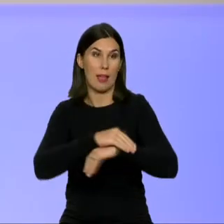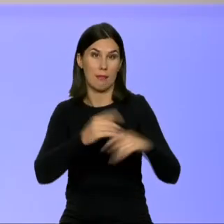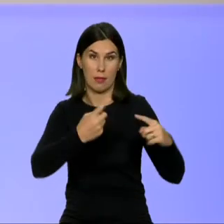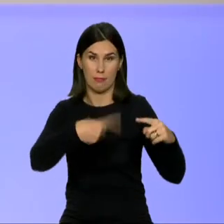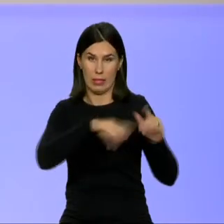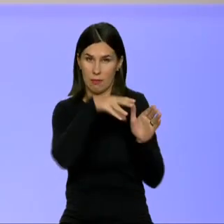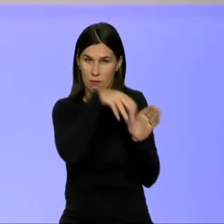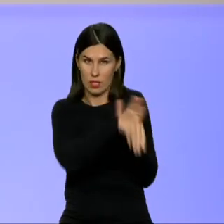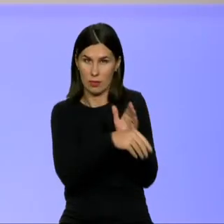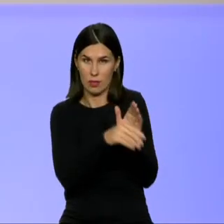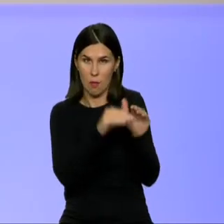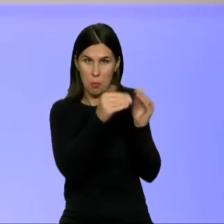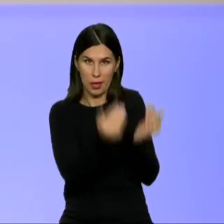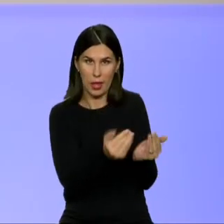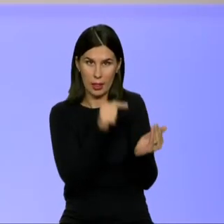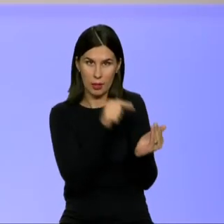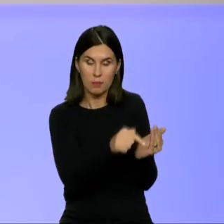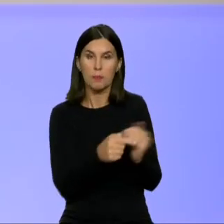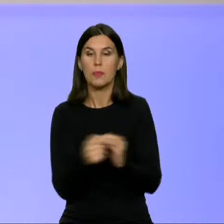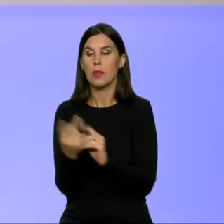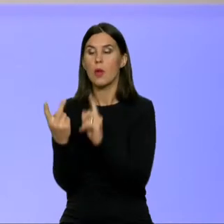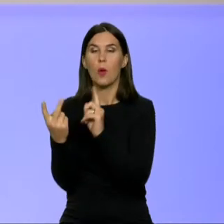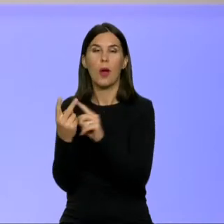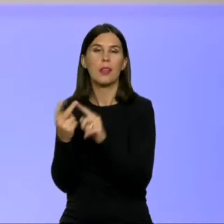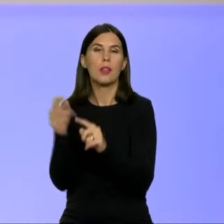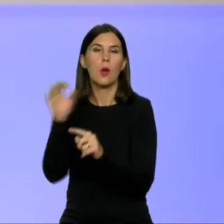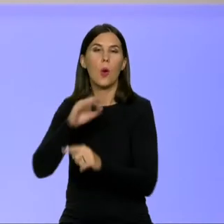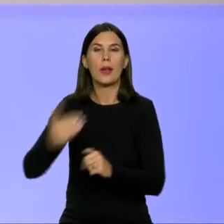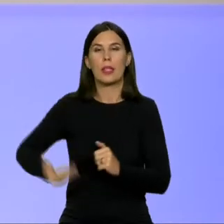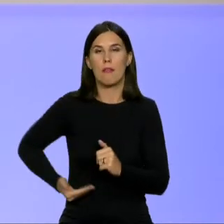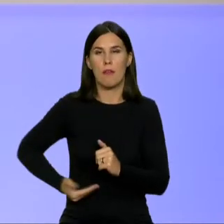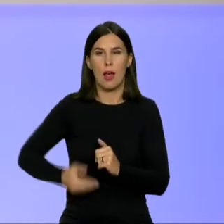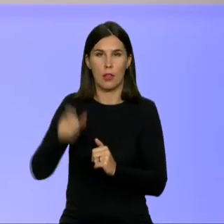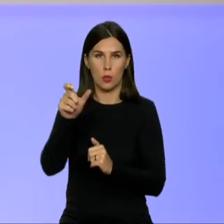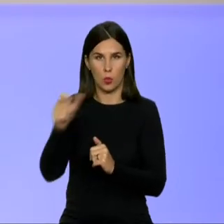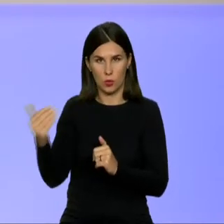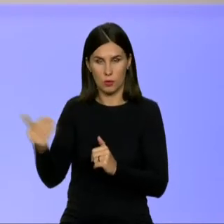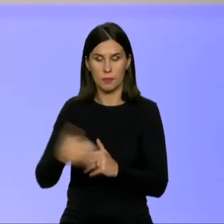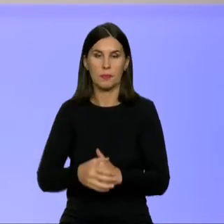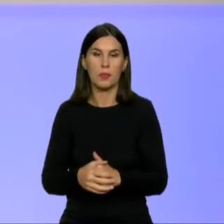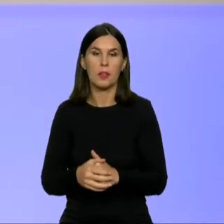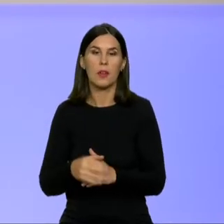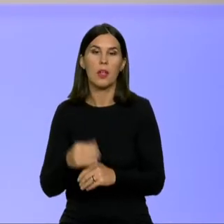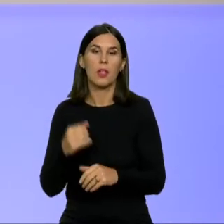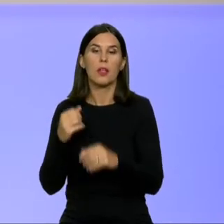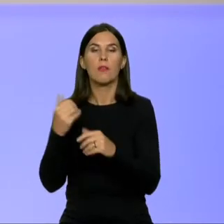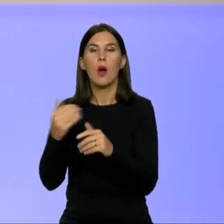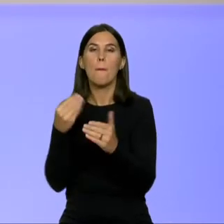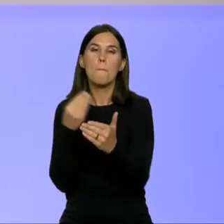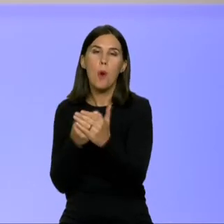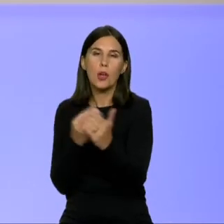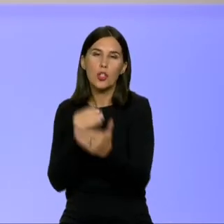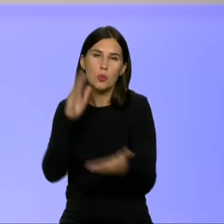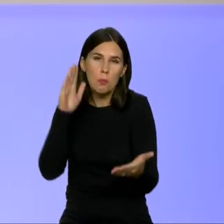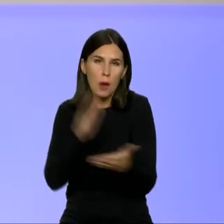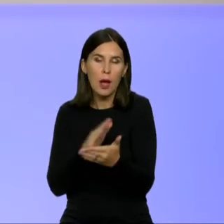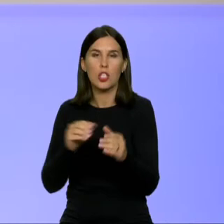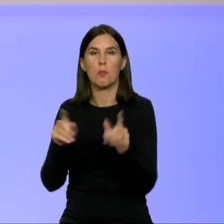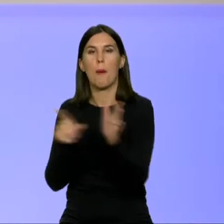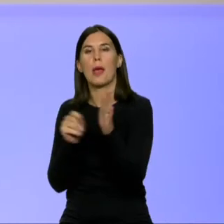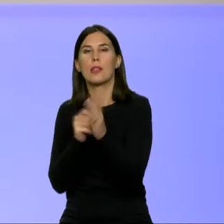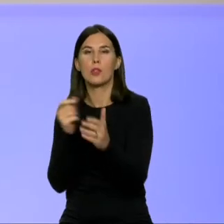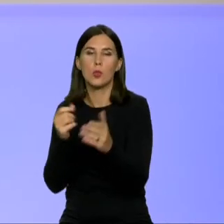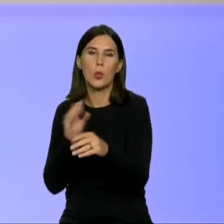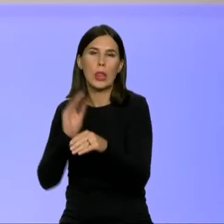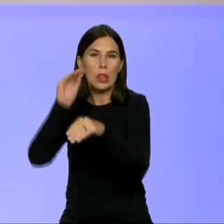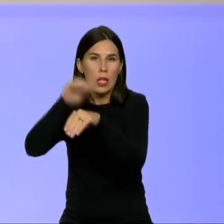Dabar kalbant apie gyventojus, tai yra darbo santykių mokesčių mažinimas, pensijų didinimas, minimalios mėnesinės